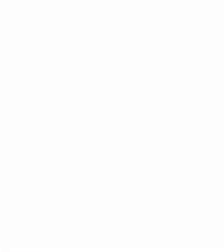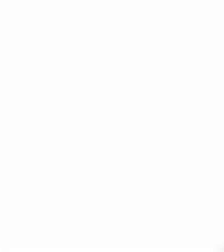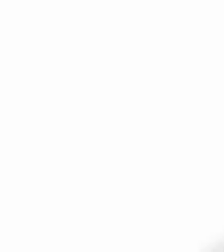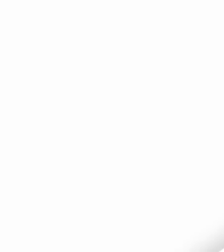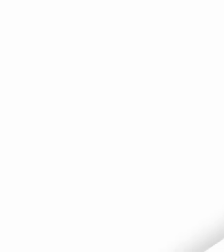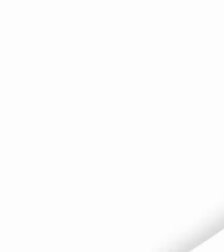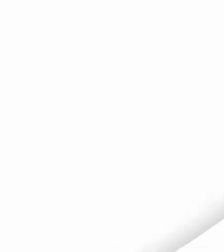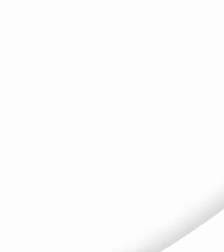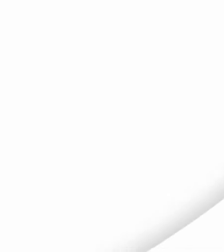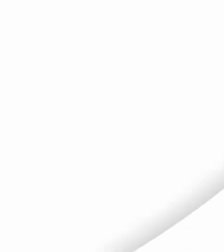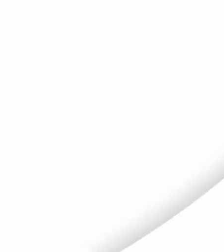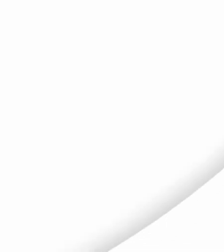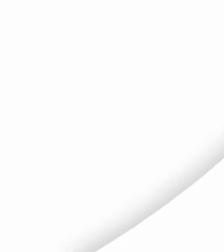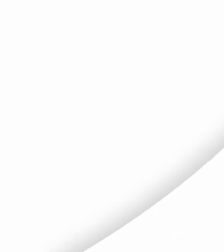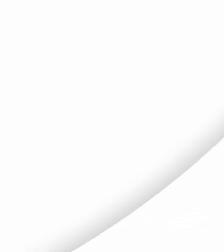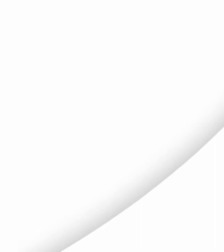Ďakujem. Ďakujem.